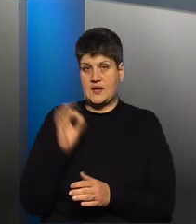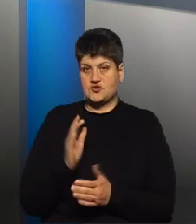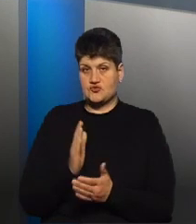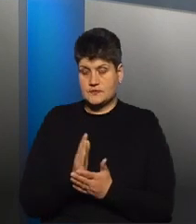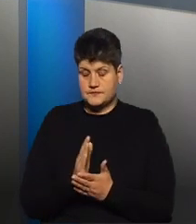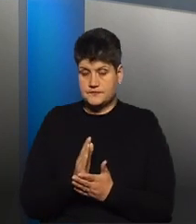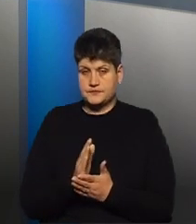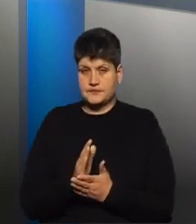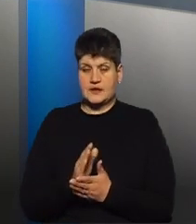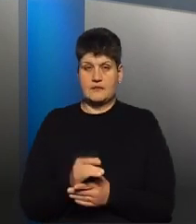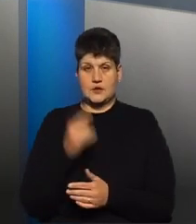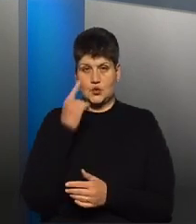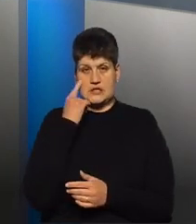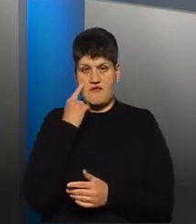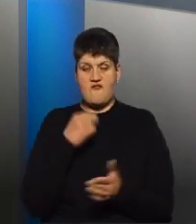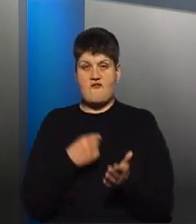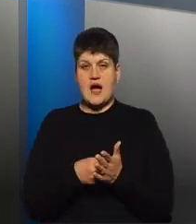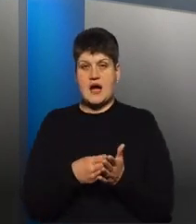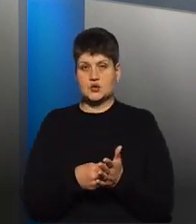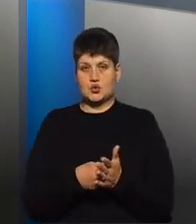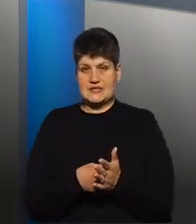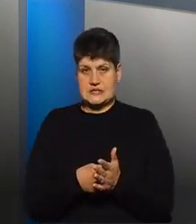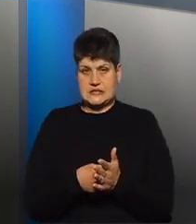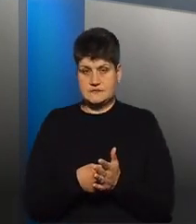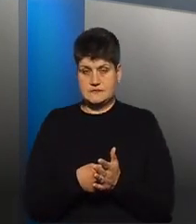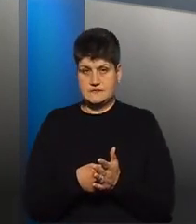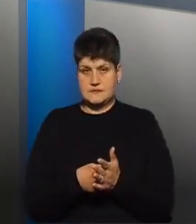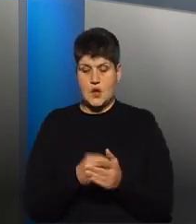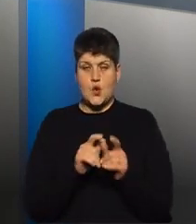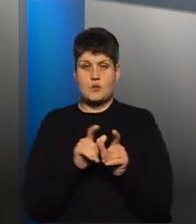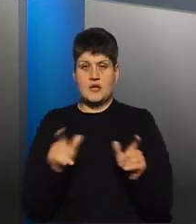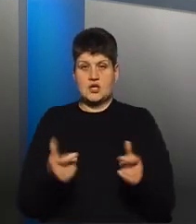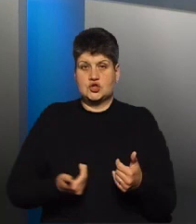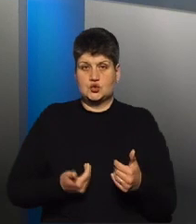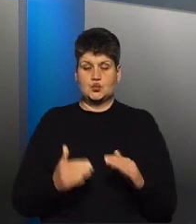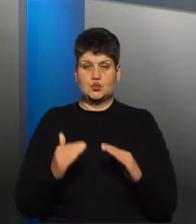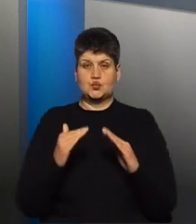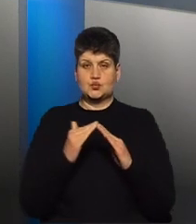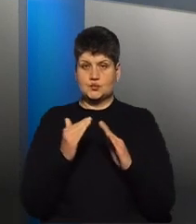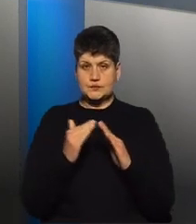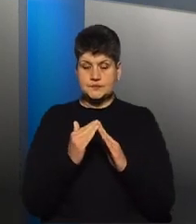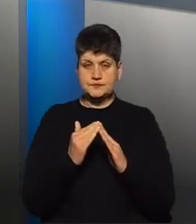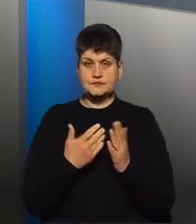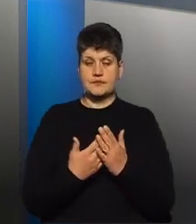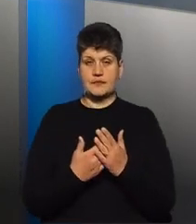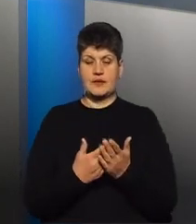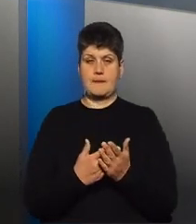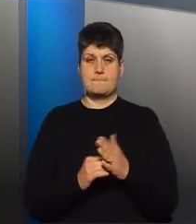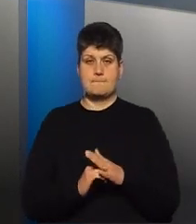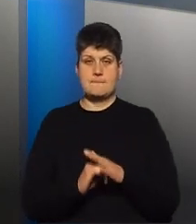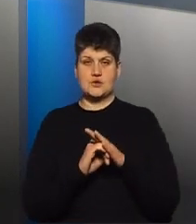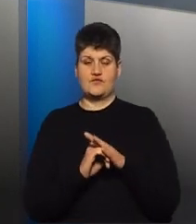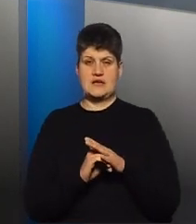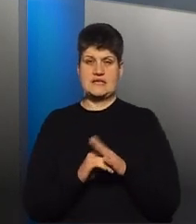оціночної вартості об'єктів житлової нерухомості. Скажімо так, встановлена базова ставка 0